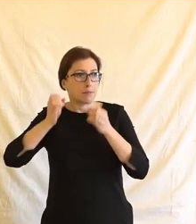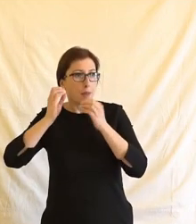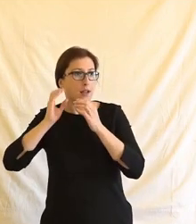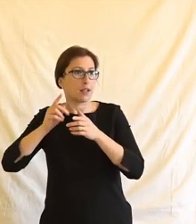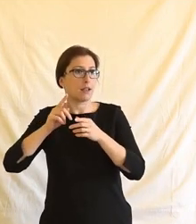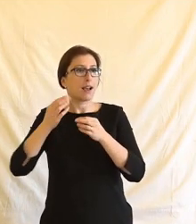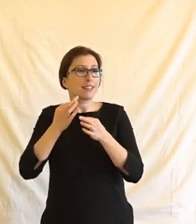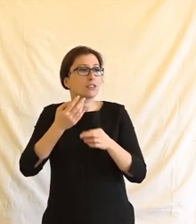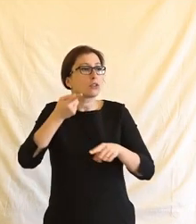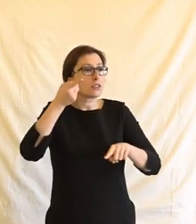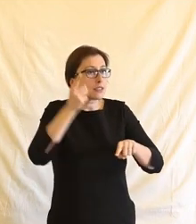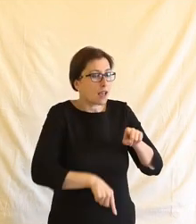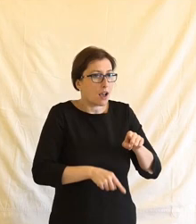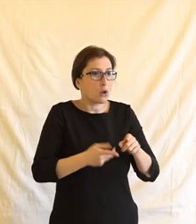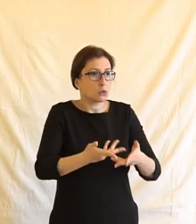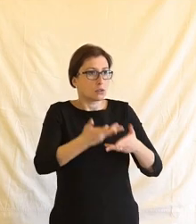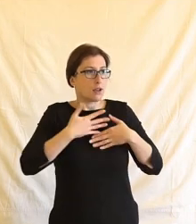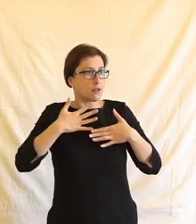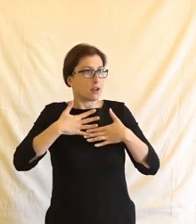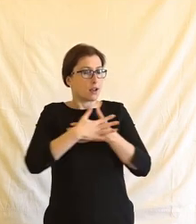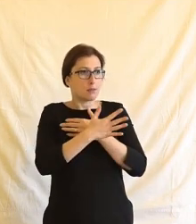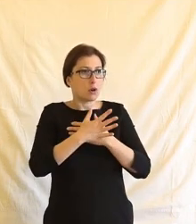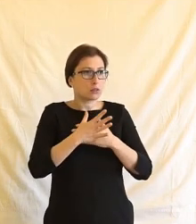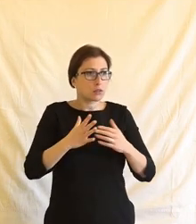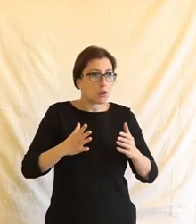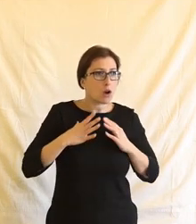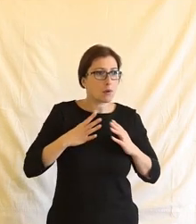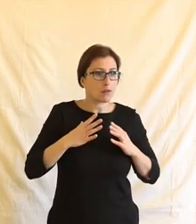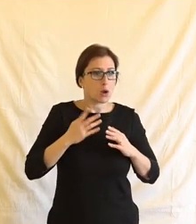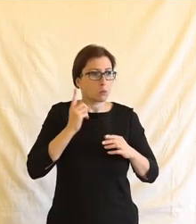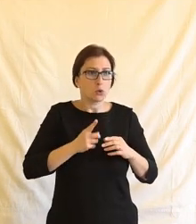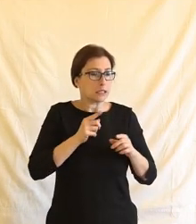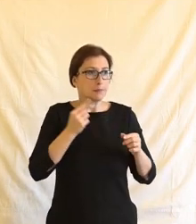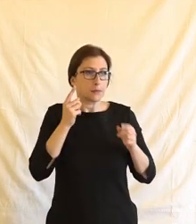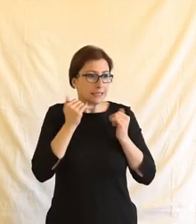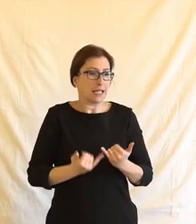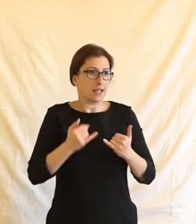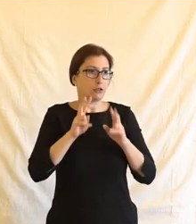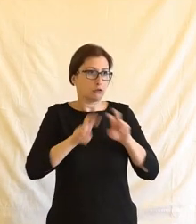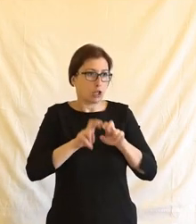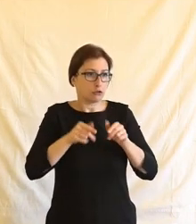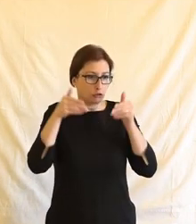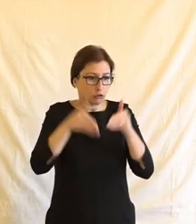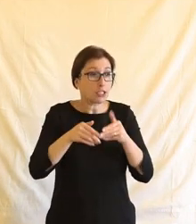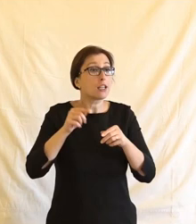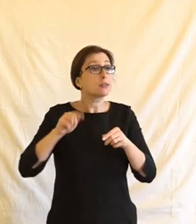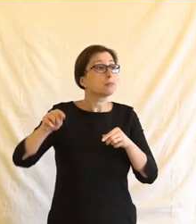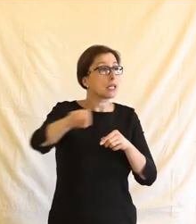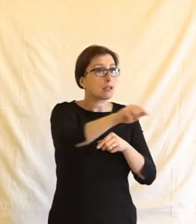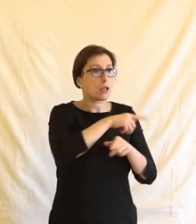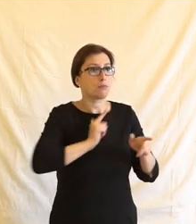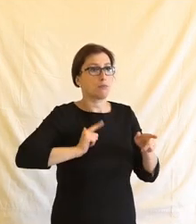působí na naše emoce a kde najednou máme pocit, že to by měla být ta nejvyšší priorita, všechno ostatní by mělo jít stranou.